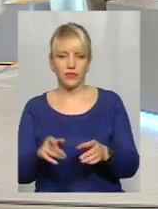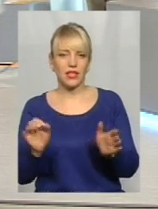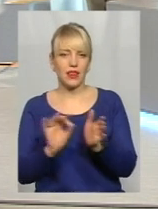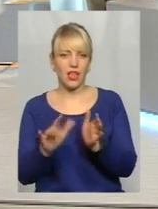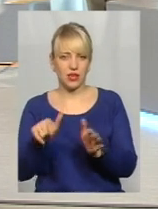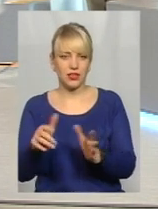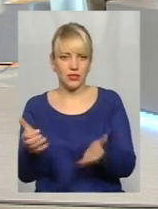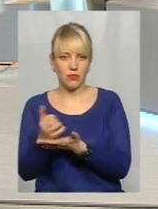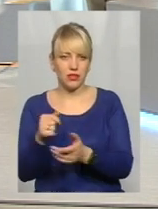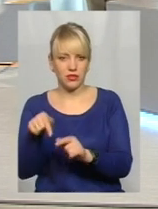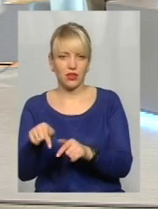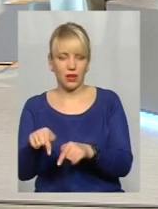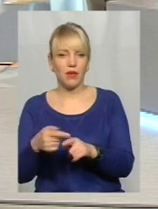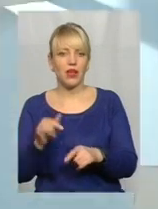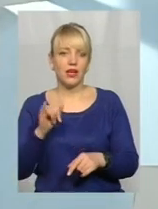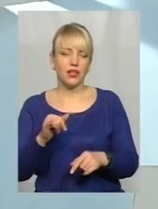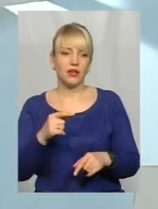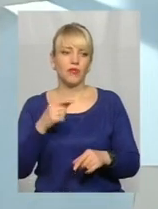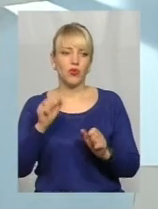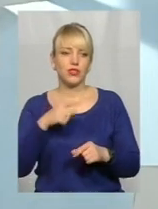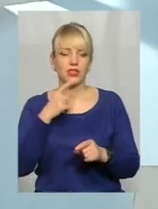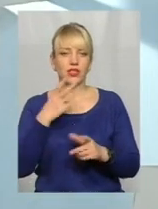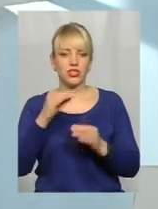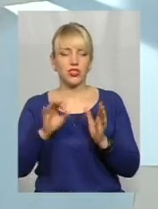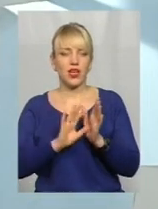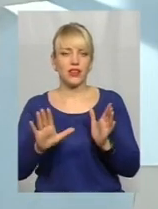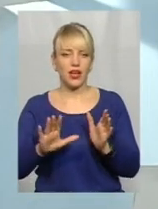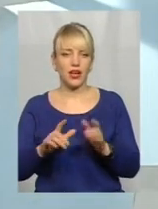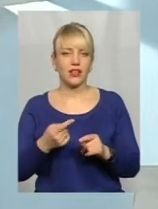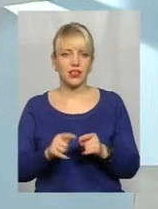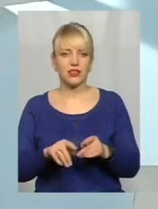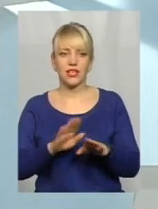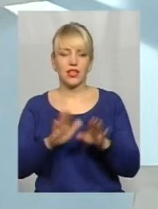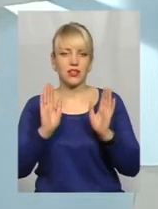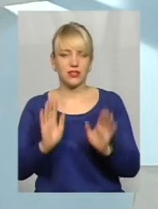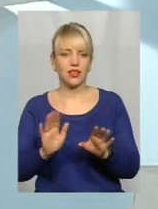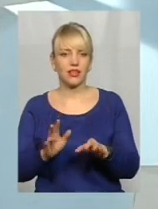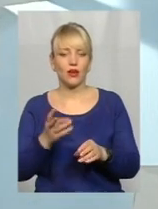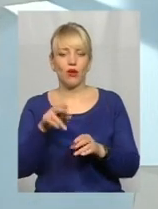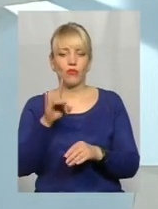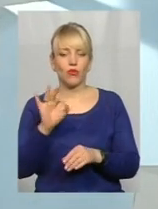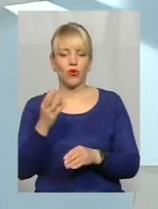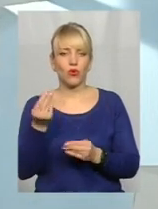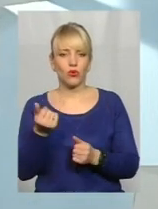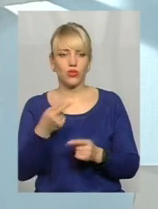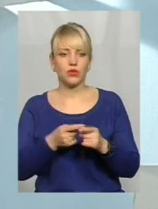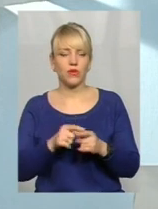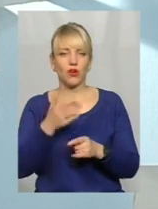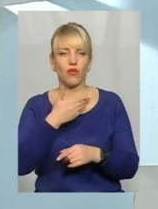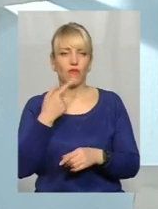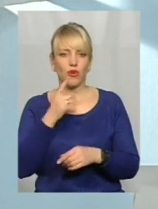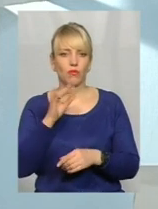'являється. І скажу більше, що енергетика – це не тільки про гроші, це про майбутнє.